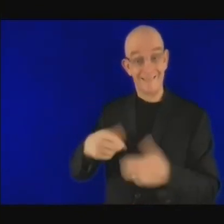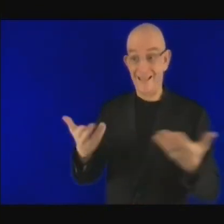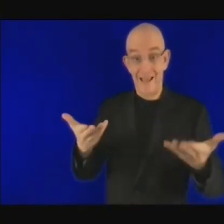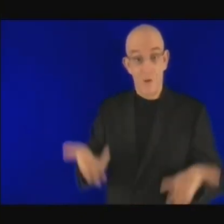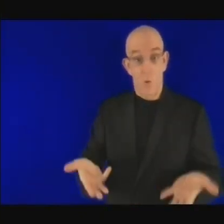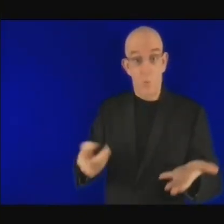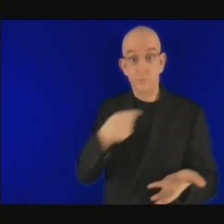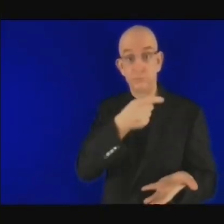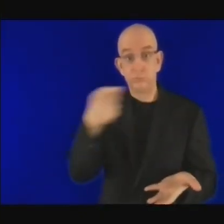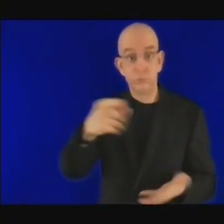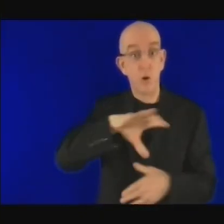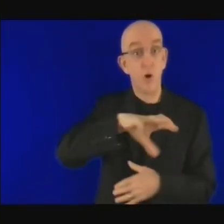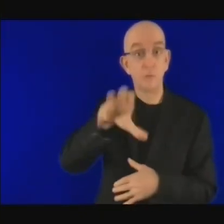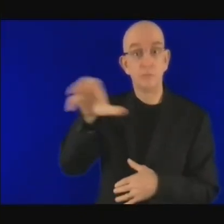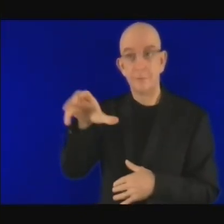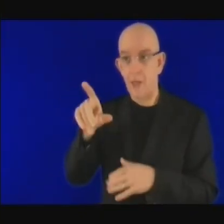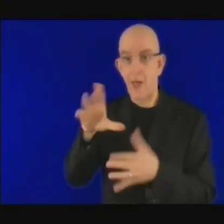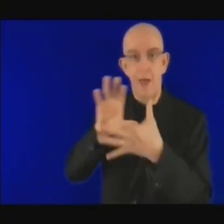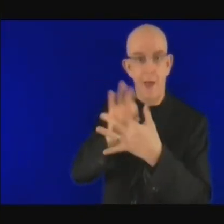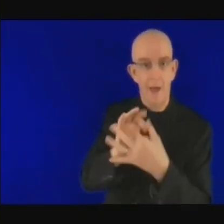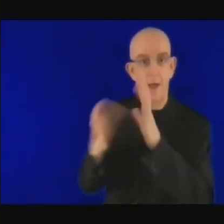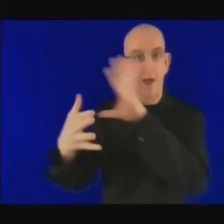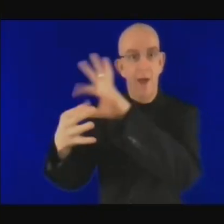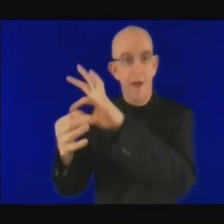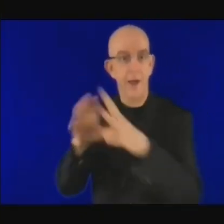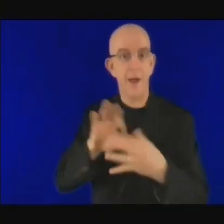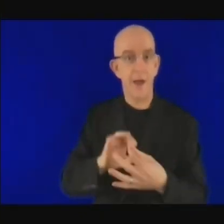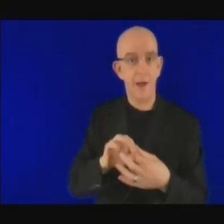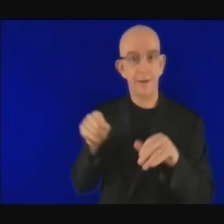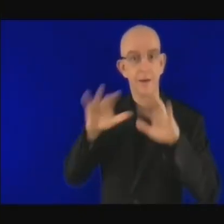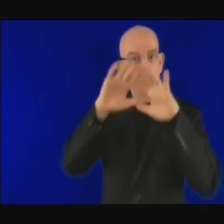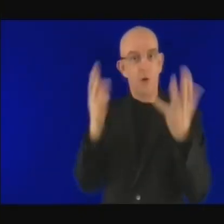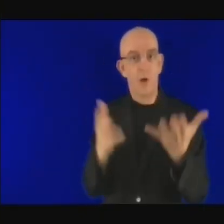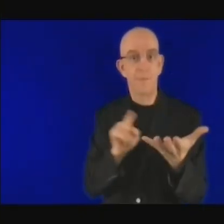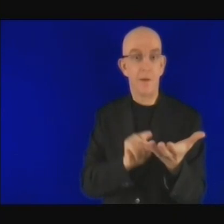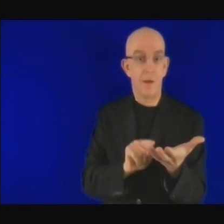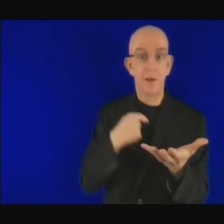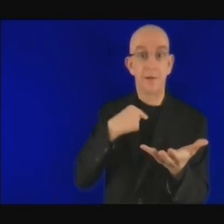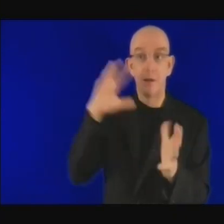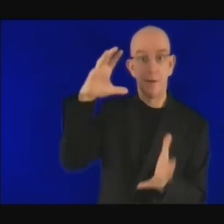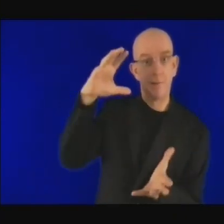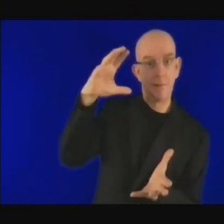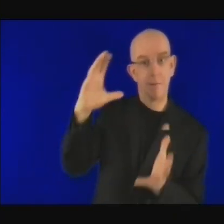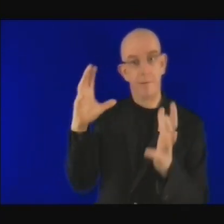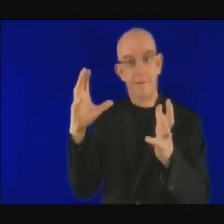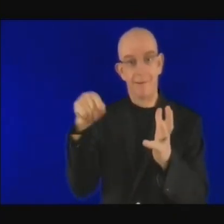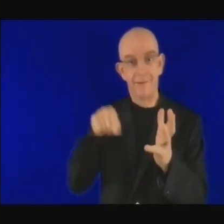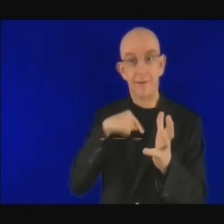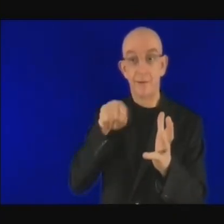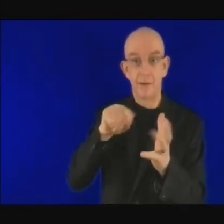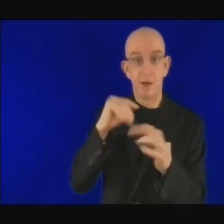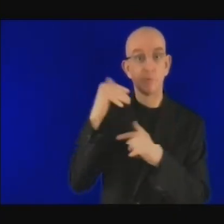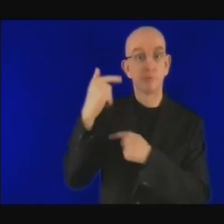national, or le changement climatique, lui, il est mondial, donc il faut chercher ces interconnexions